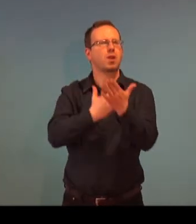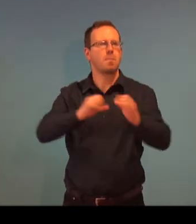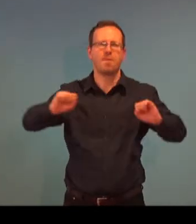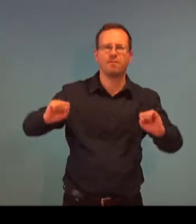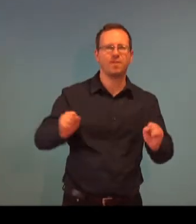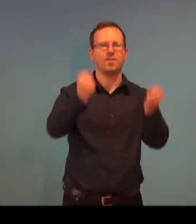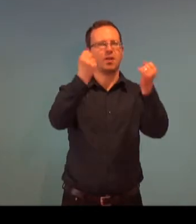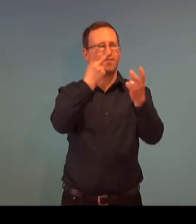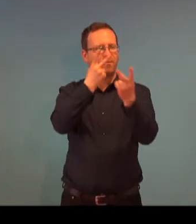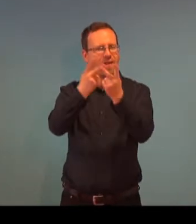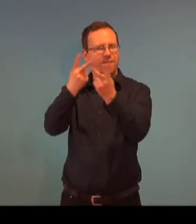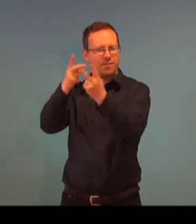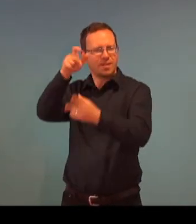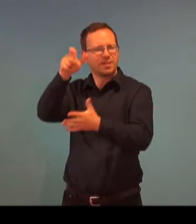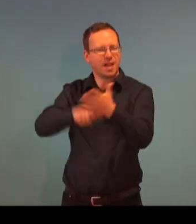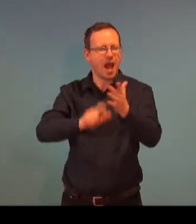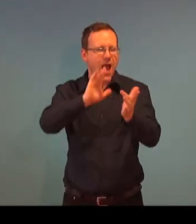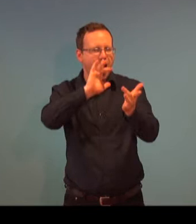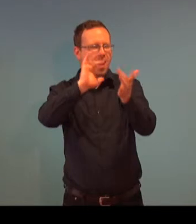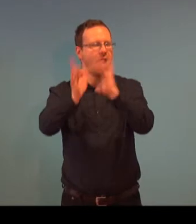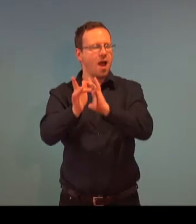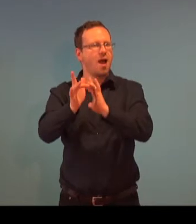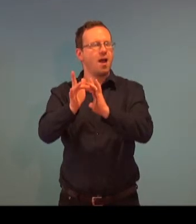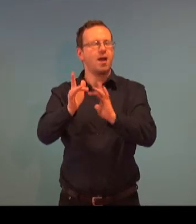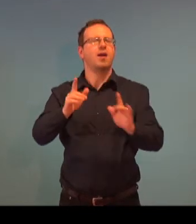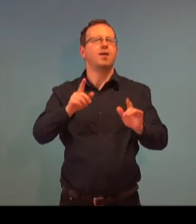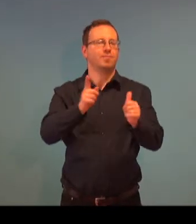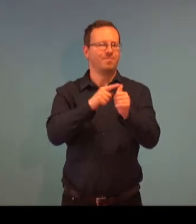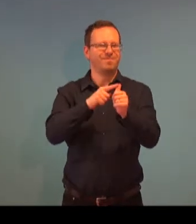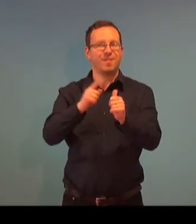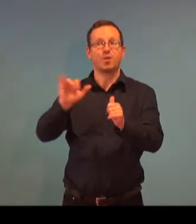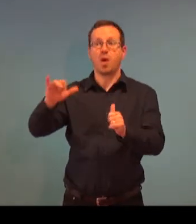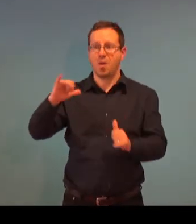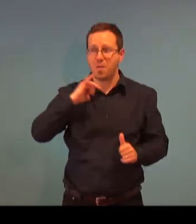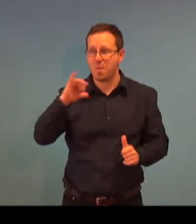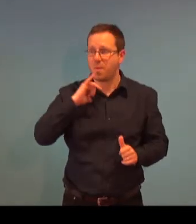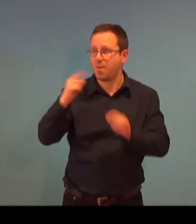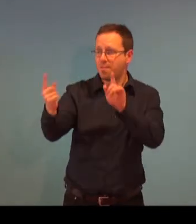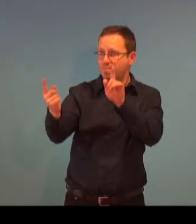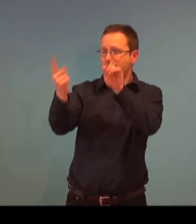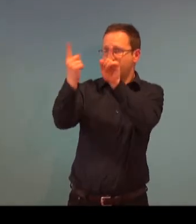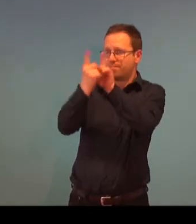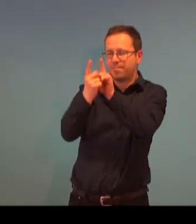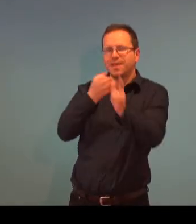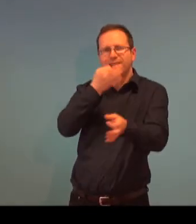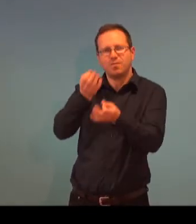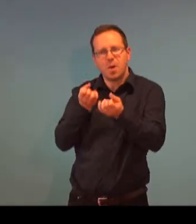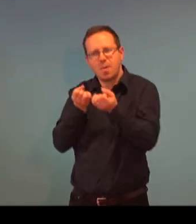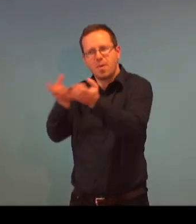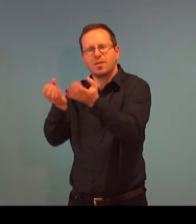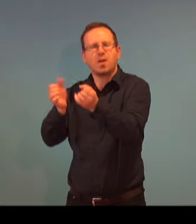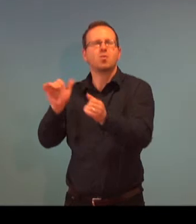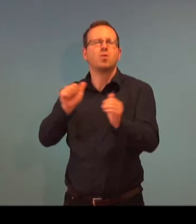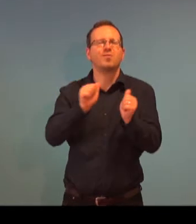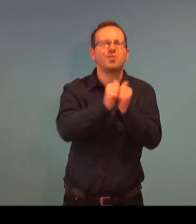soustředíme hlavně na vytváření webových aplikací a portálů, takže od toho nejdříve